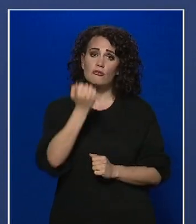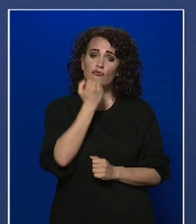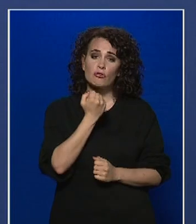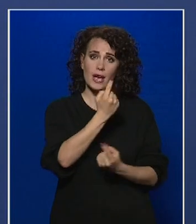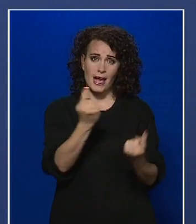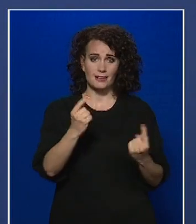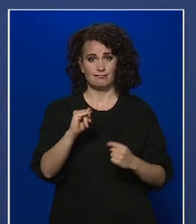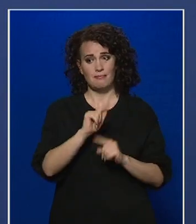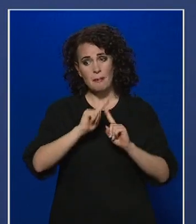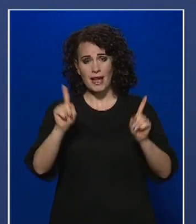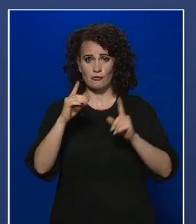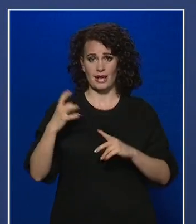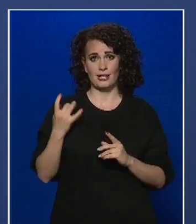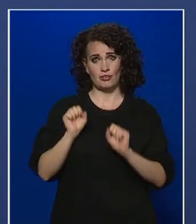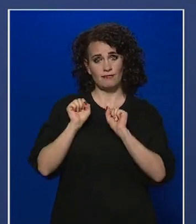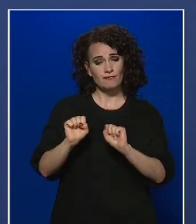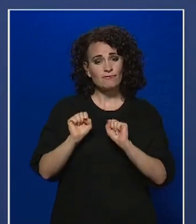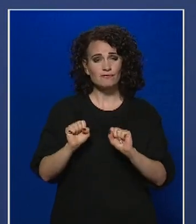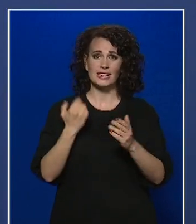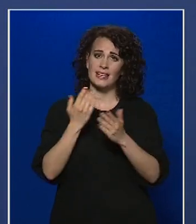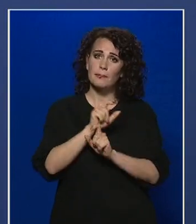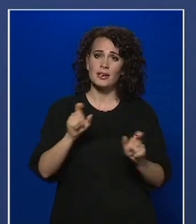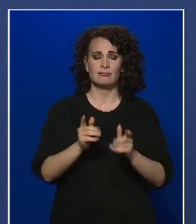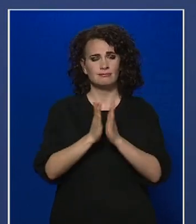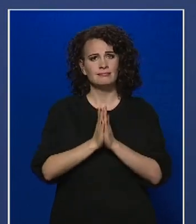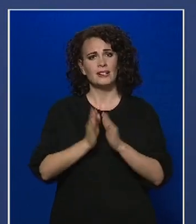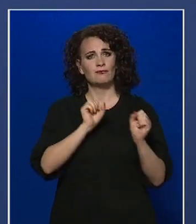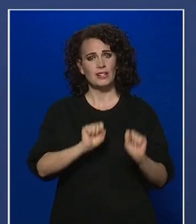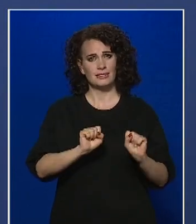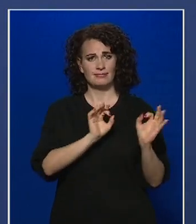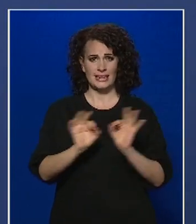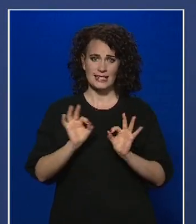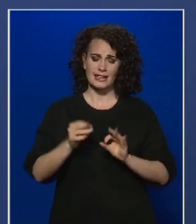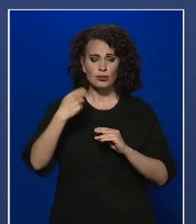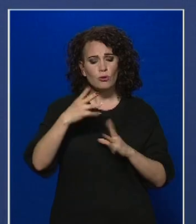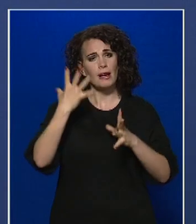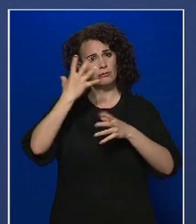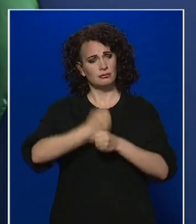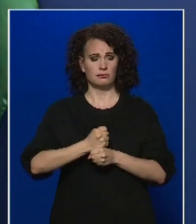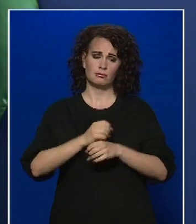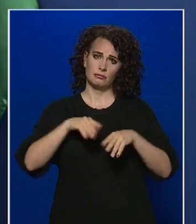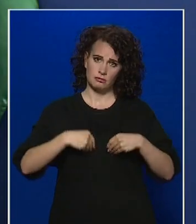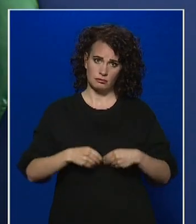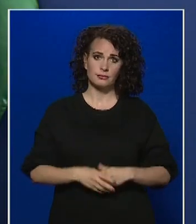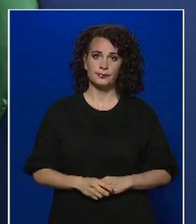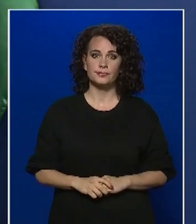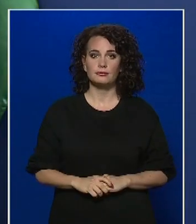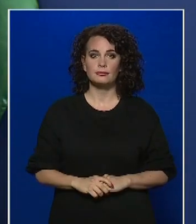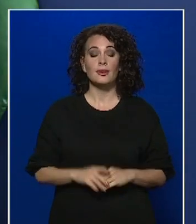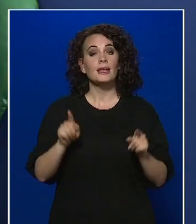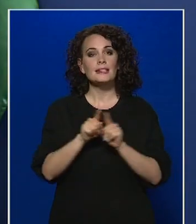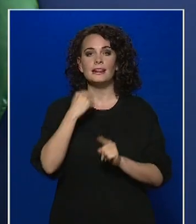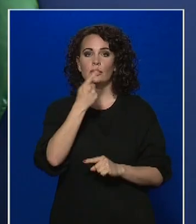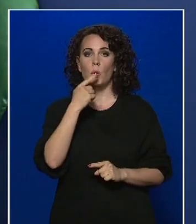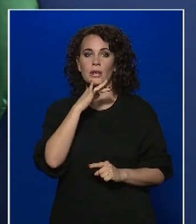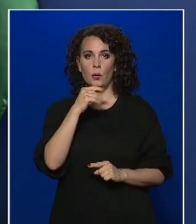mások egészségének védelme érdekében ezeket a védelmi intézkedéseket a továbbiakban is tartsák be. Szintén az Origo kérdezi,